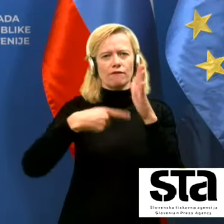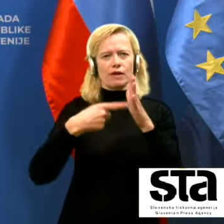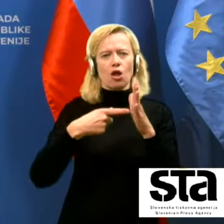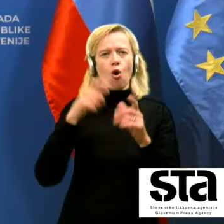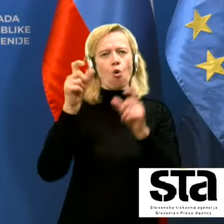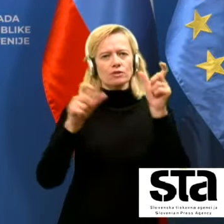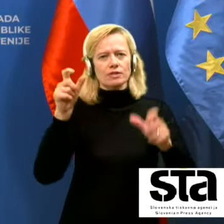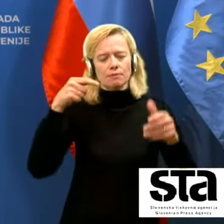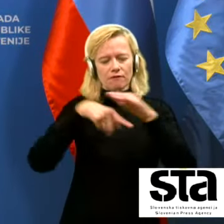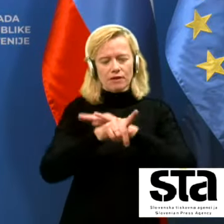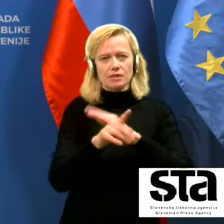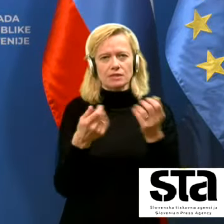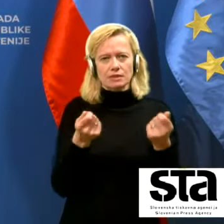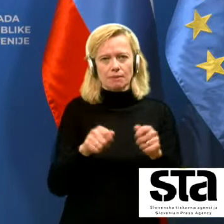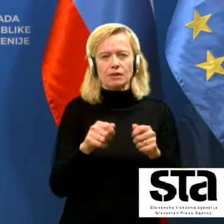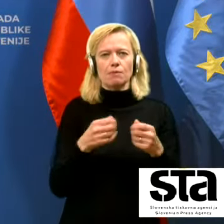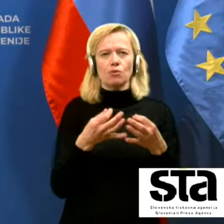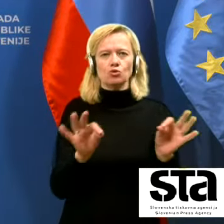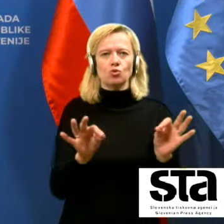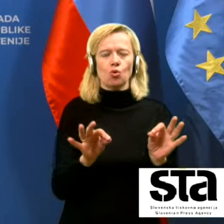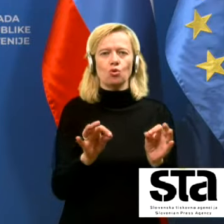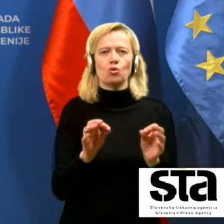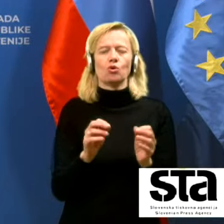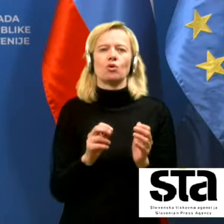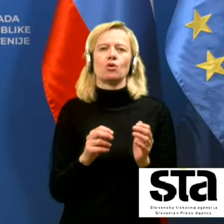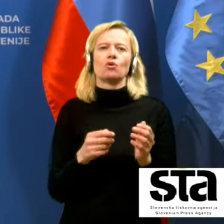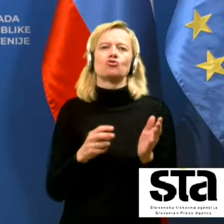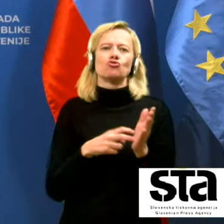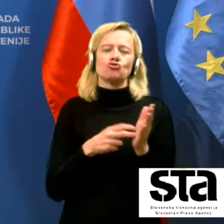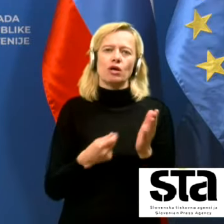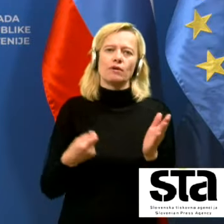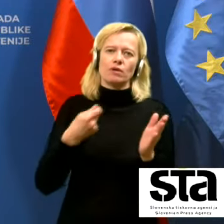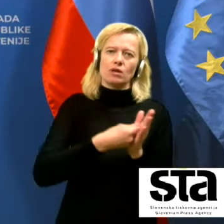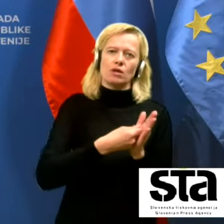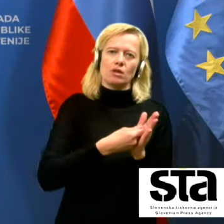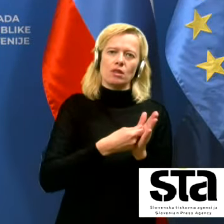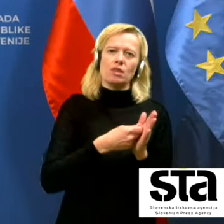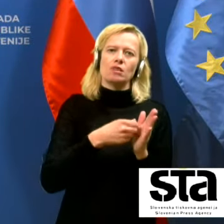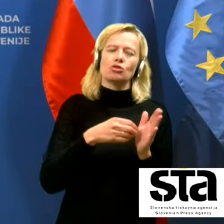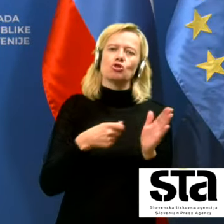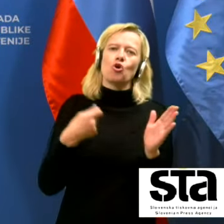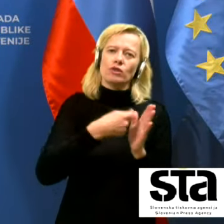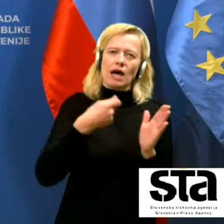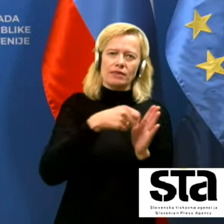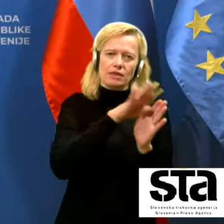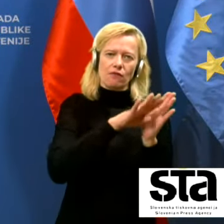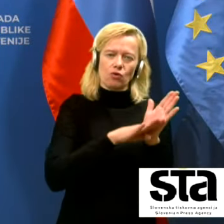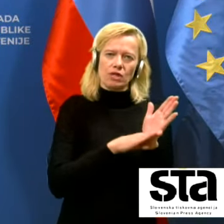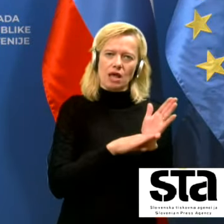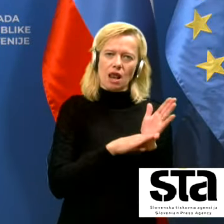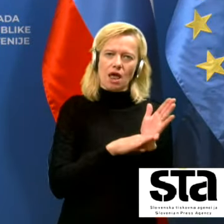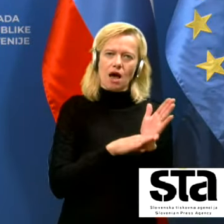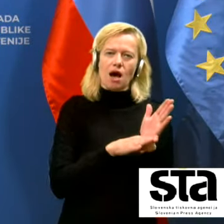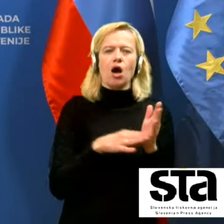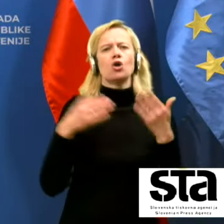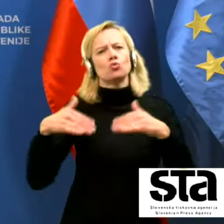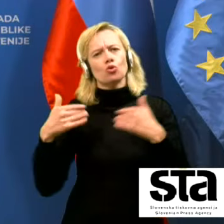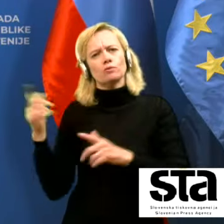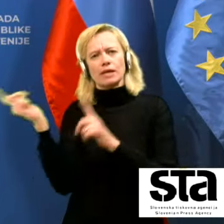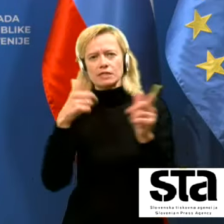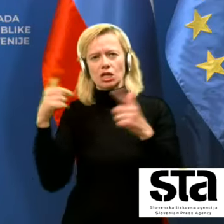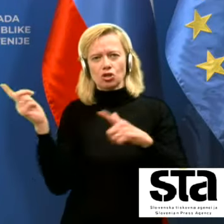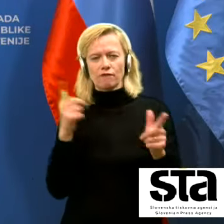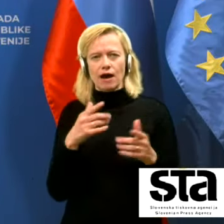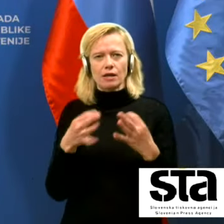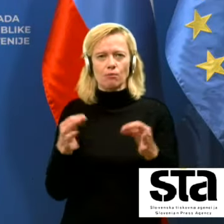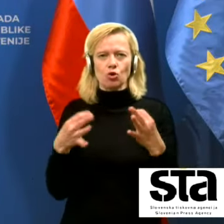pač dodatna navodila o nujnosti in tudi smiselnosti prezračevanja teh prostorov da je